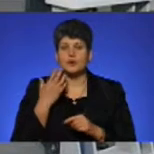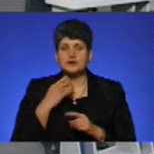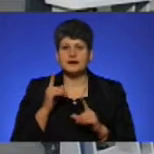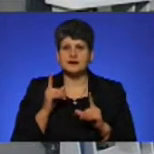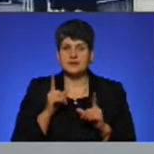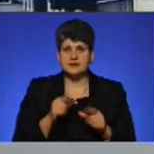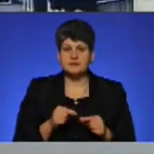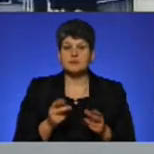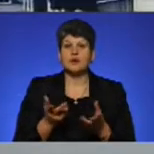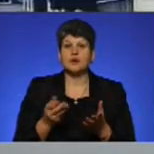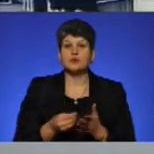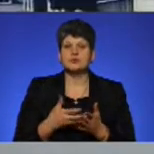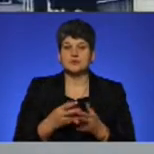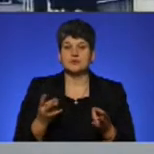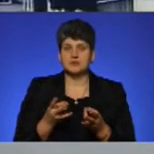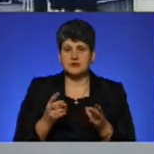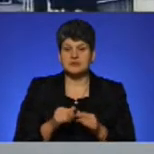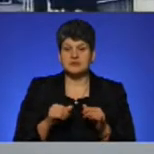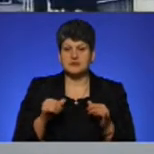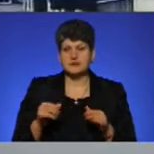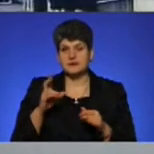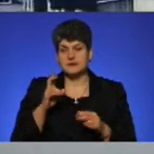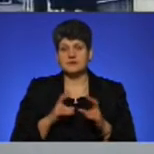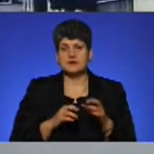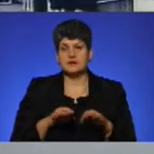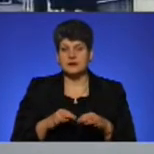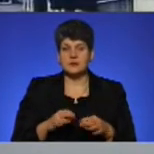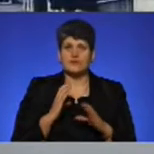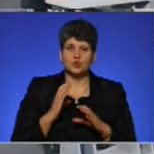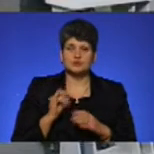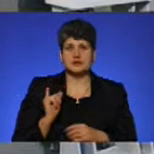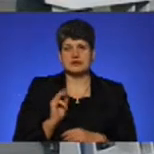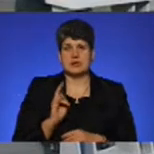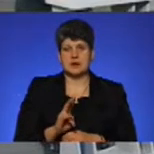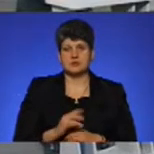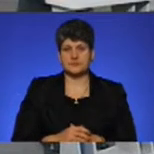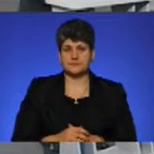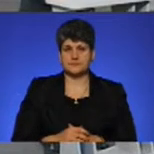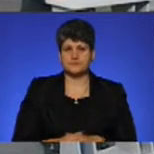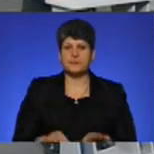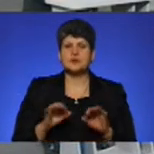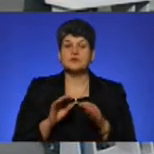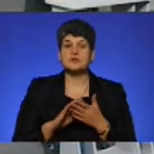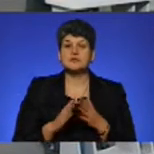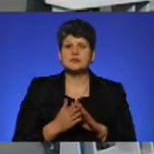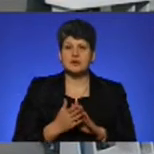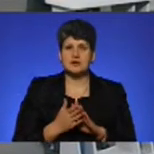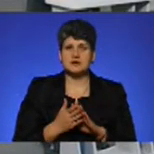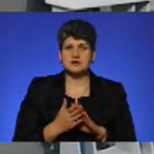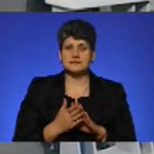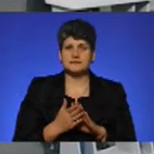коммунального транспорту. Необхідне розвитие коммунального транспорту, як автобусного, так і троллейбусного. Фене Ігоре, скажіть, будь ласка, яка ситуація із